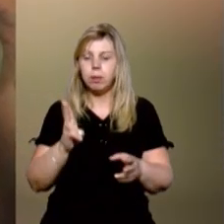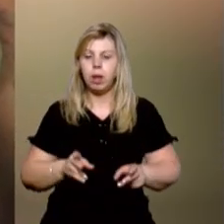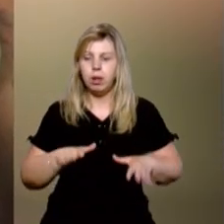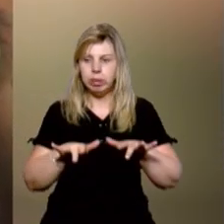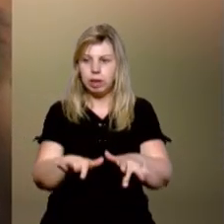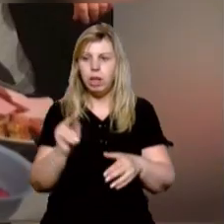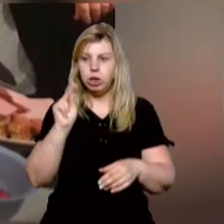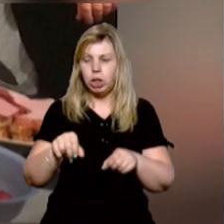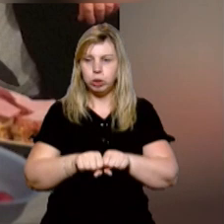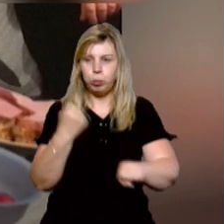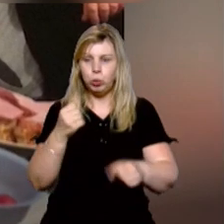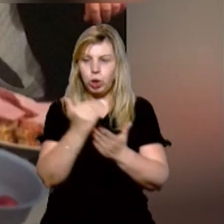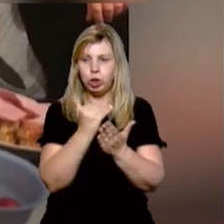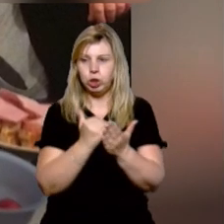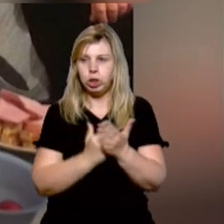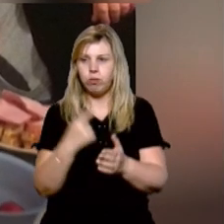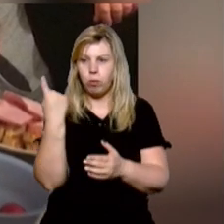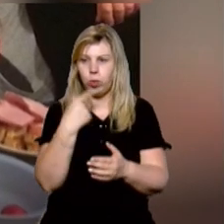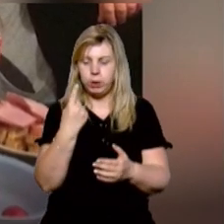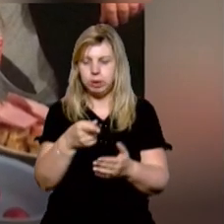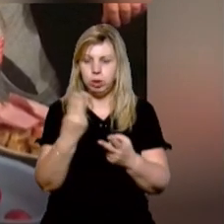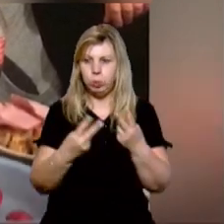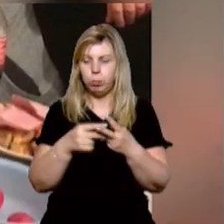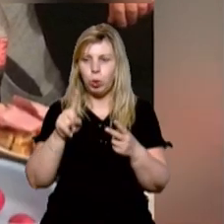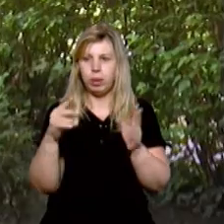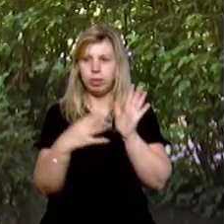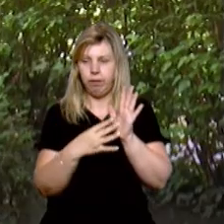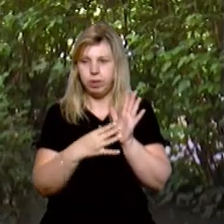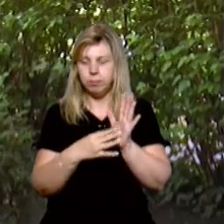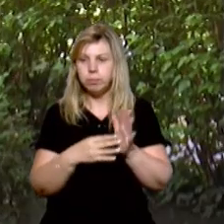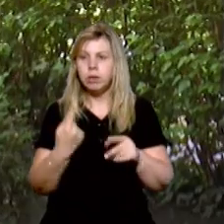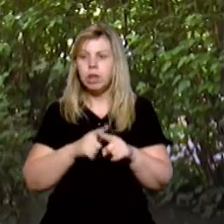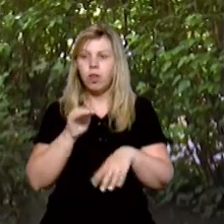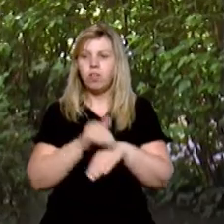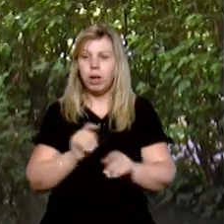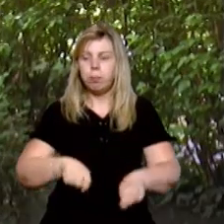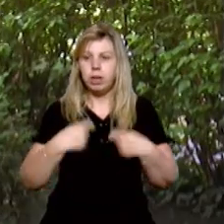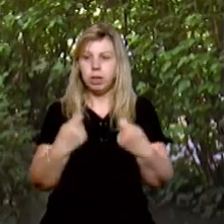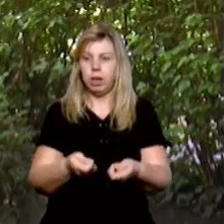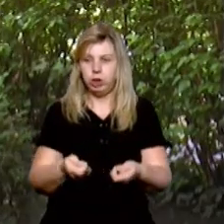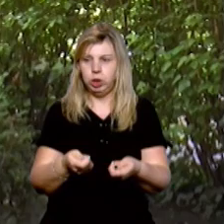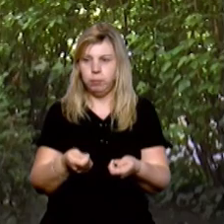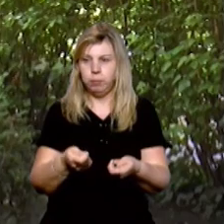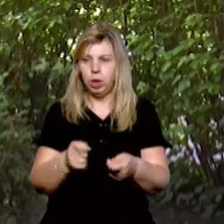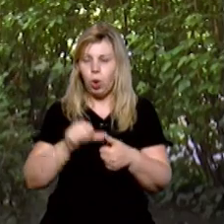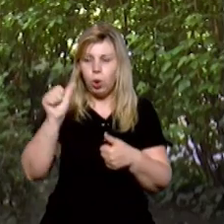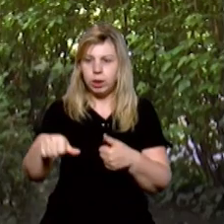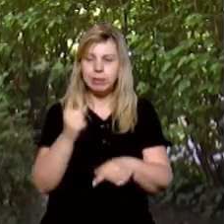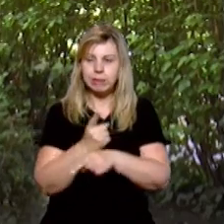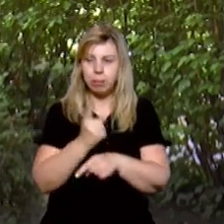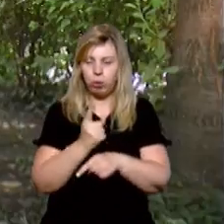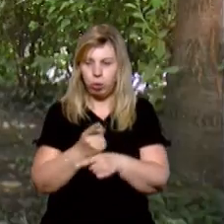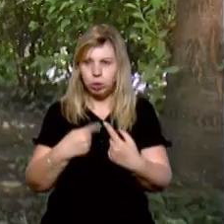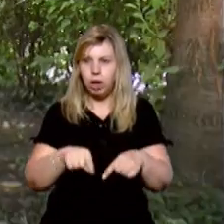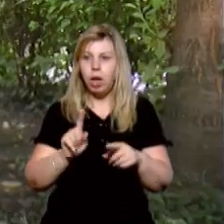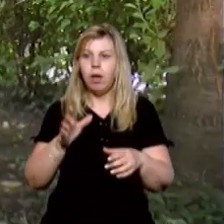провадження через порушення режиму в обласній установі номер 9. Йдеться про факт передачі ув'язненим окремих заборонених